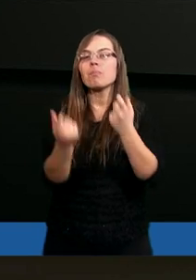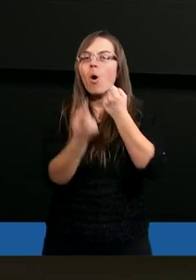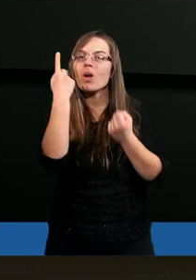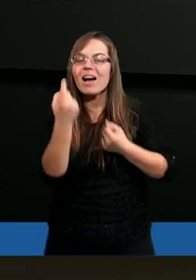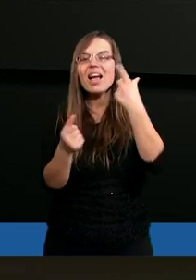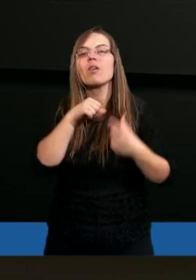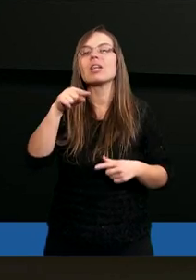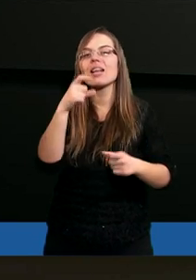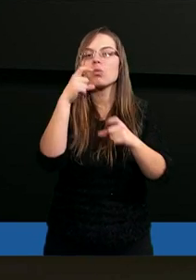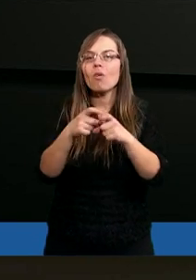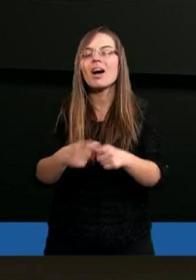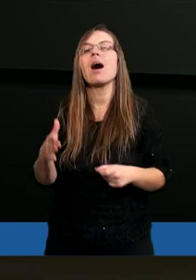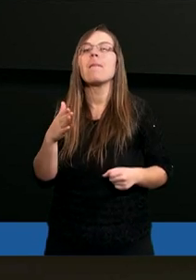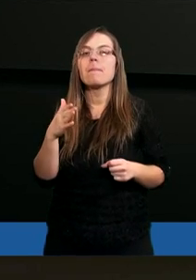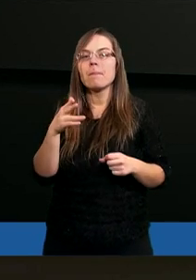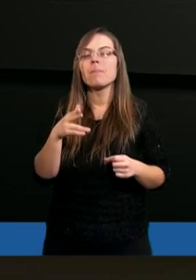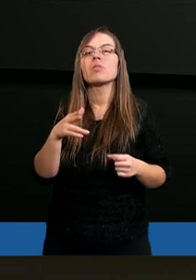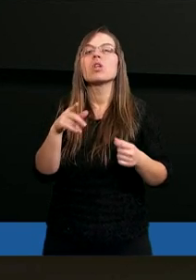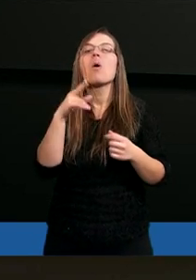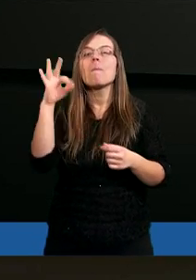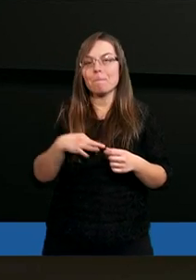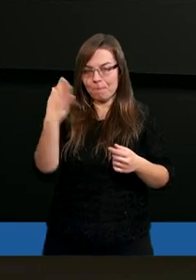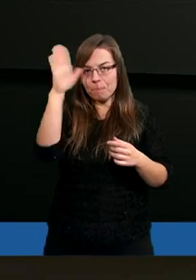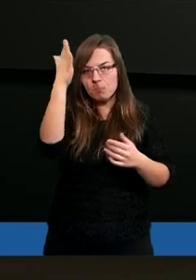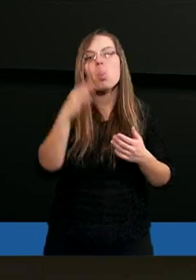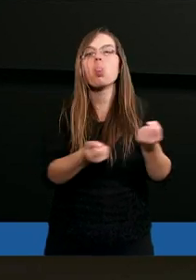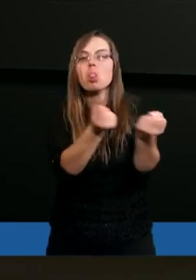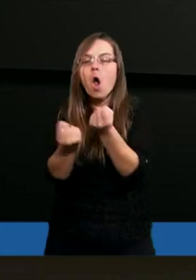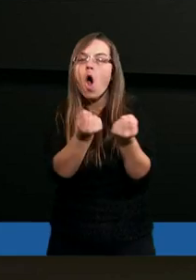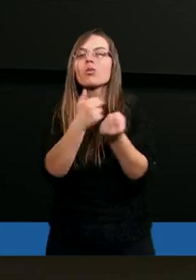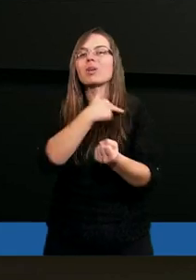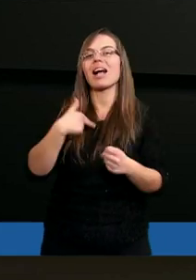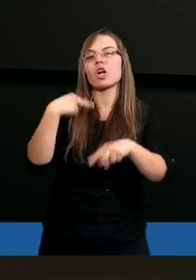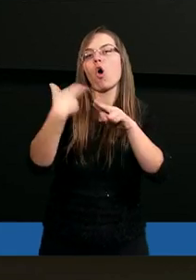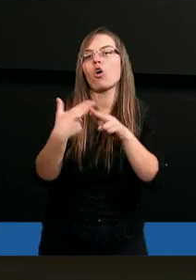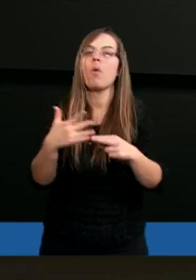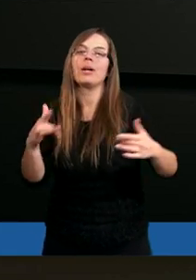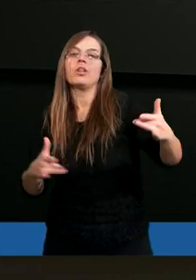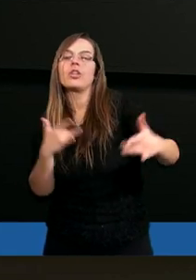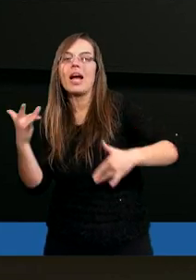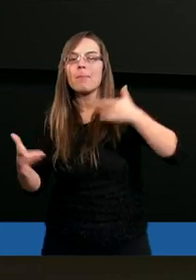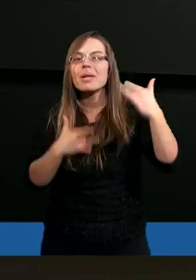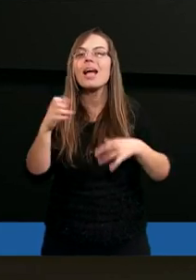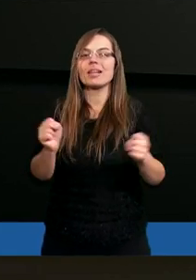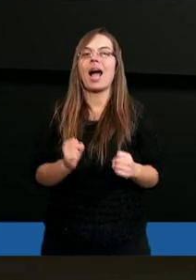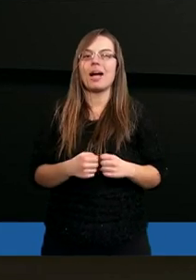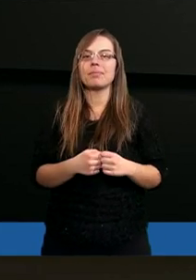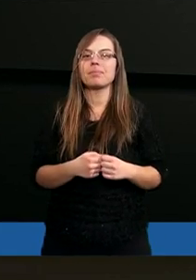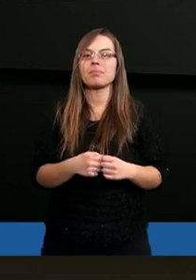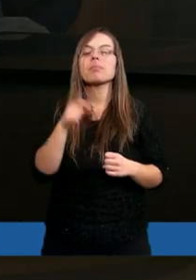pojawiają się te słowa On nosił choroby, nosił cierpienia. Czyje?